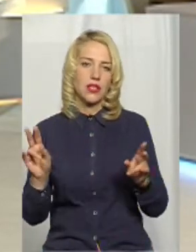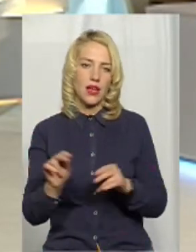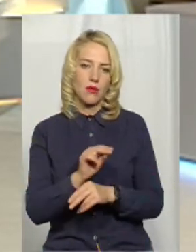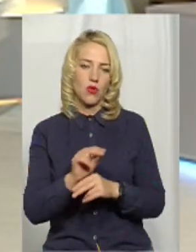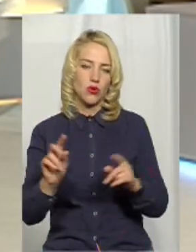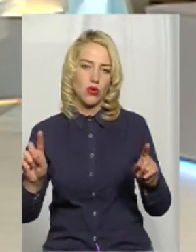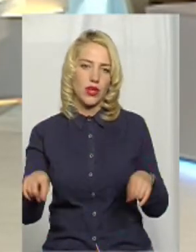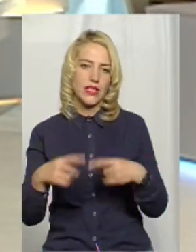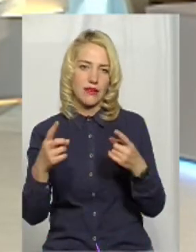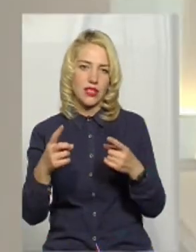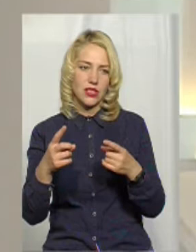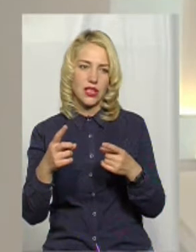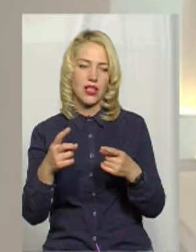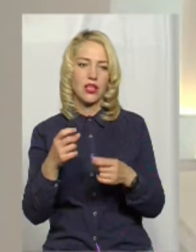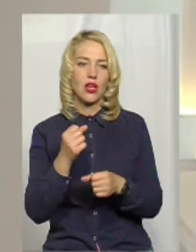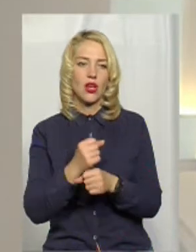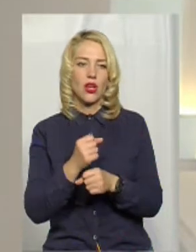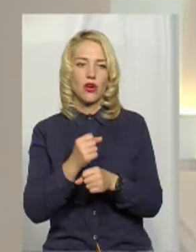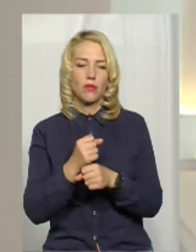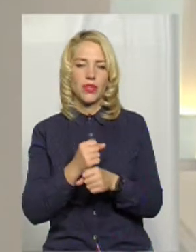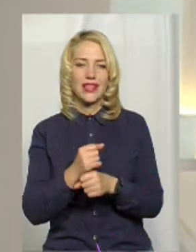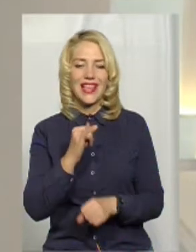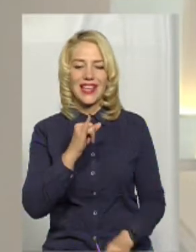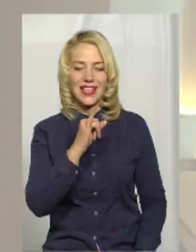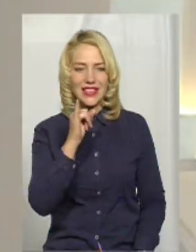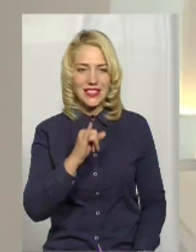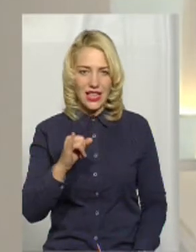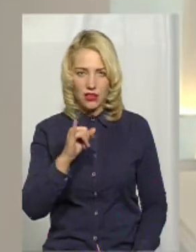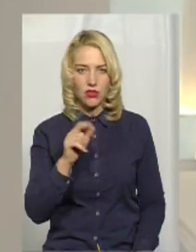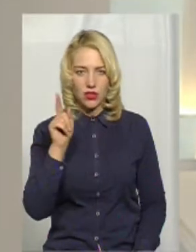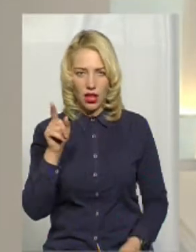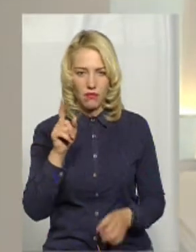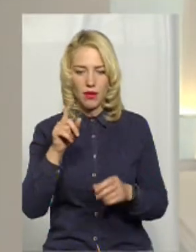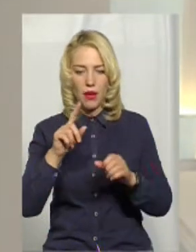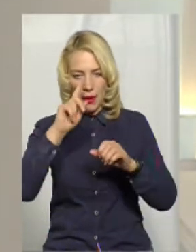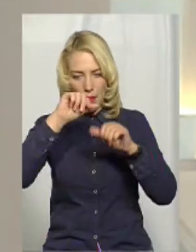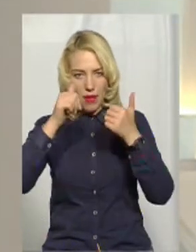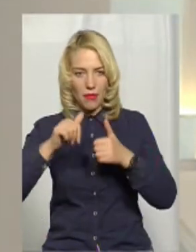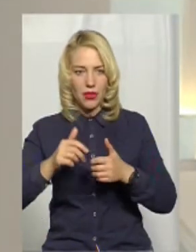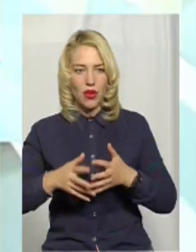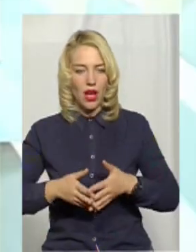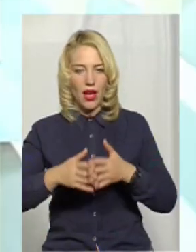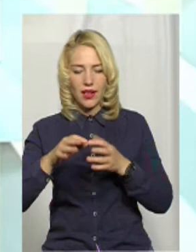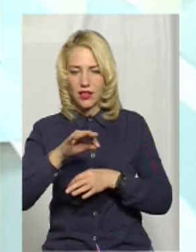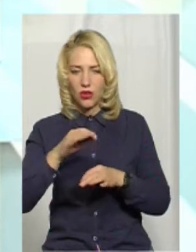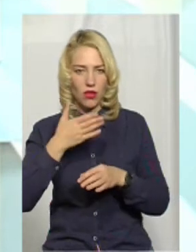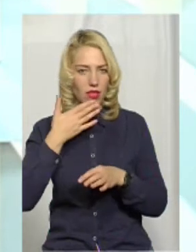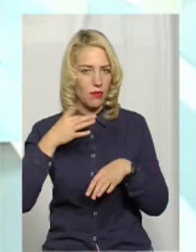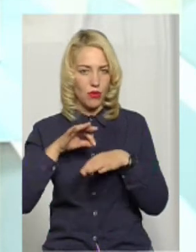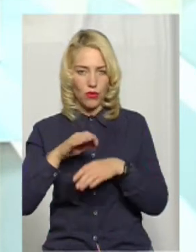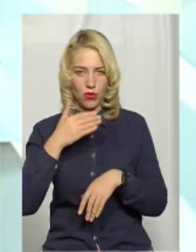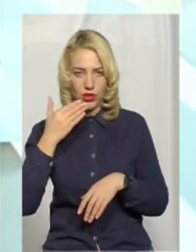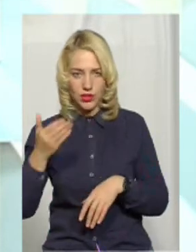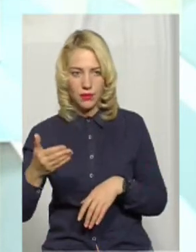-реставраційних робіт. Ізяславський ця пам'ятка архітектури, вона так і не відновлюється? Питання зависло в тому,